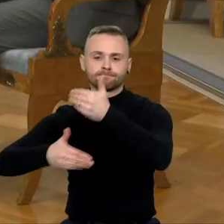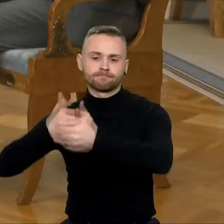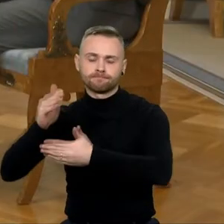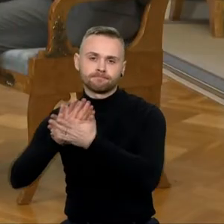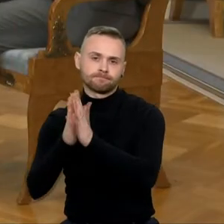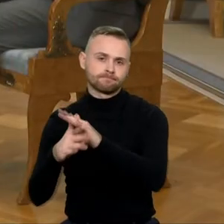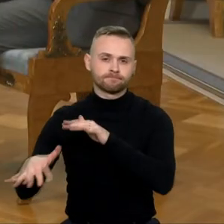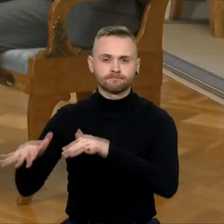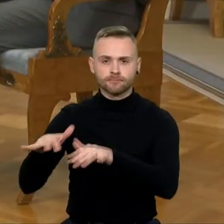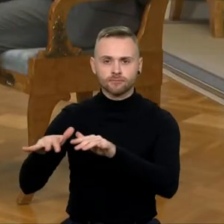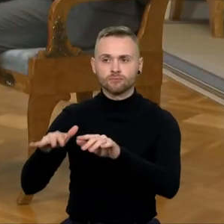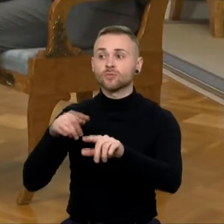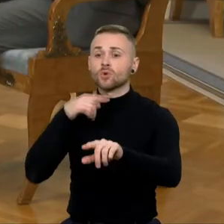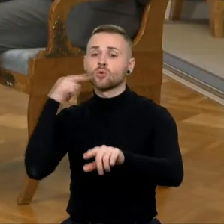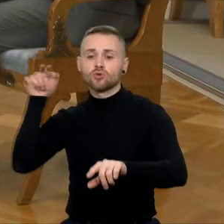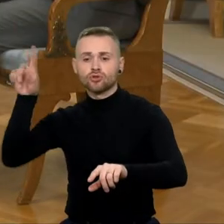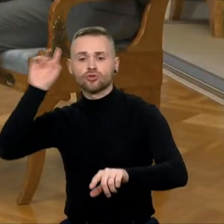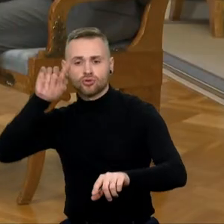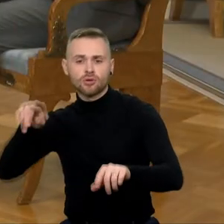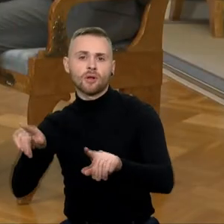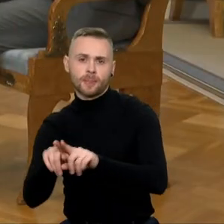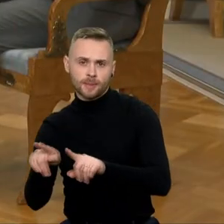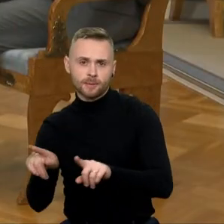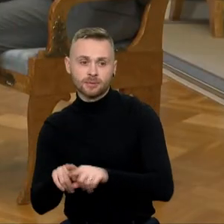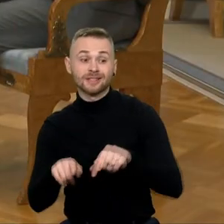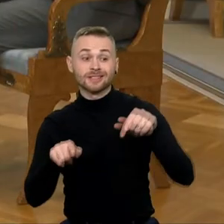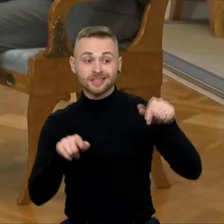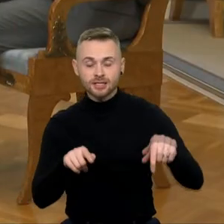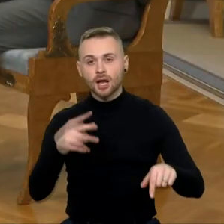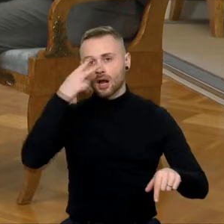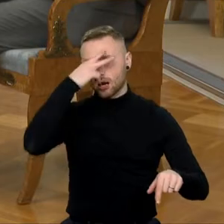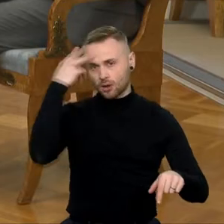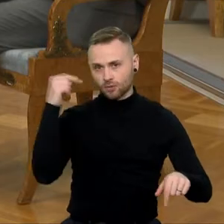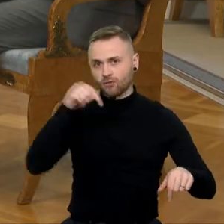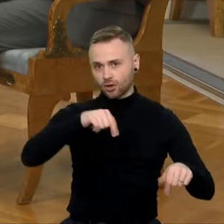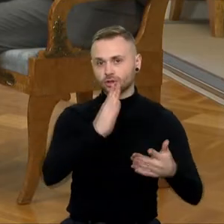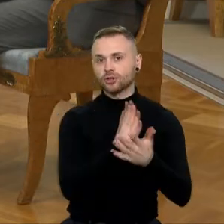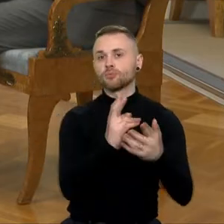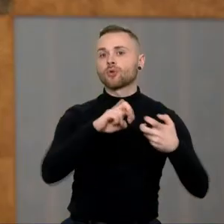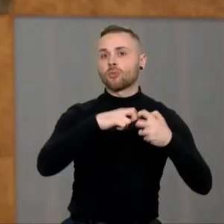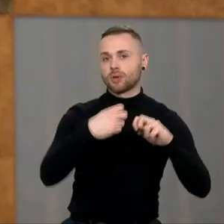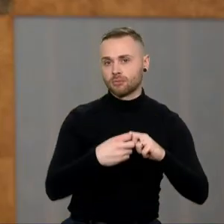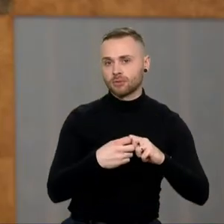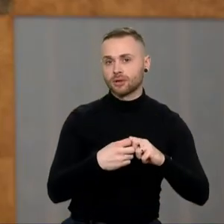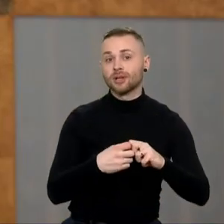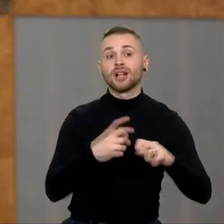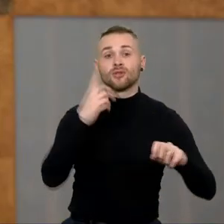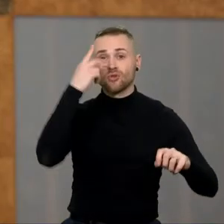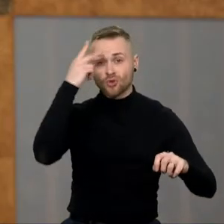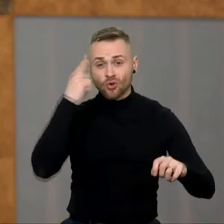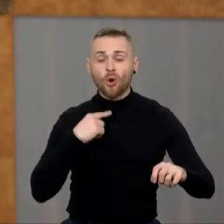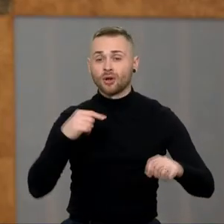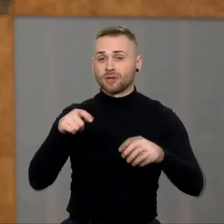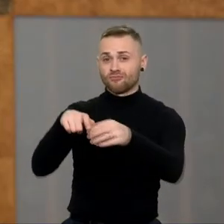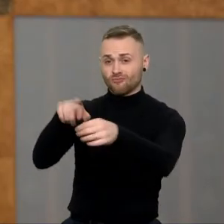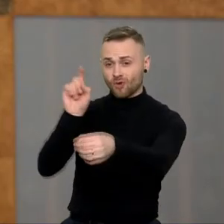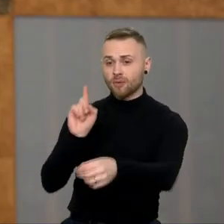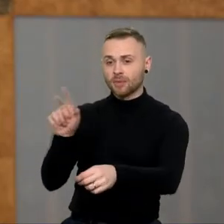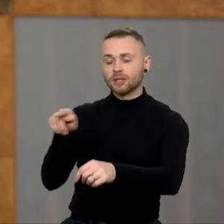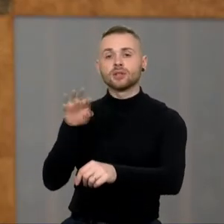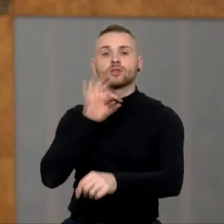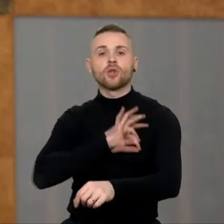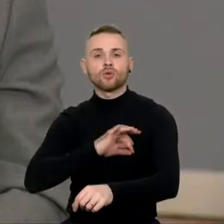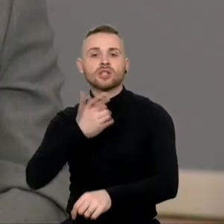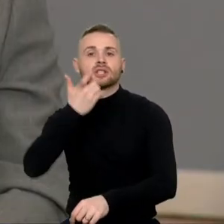pusė taip pat žino, kad šita pusė turi problemą ir norėtų pasitraukti, bet naudojasi situaciją